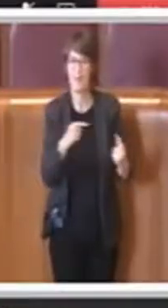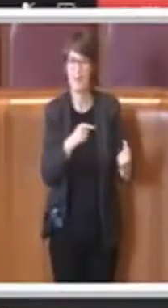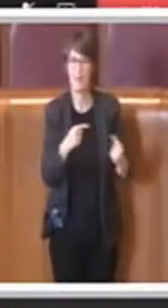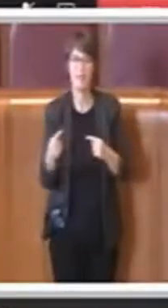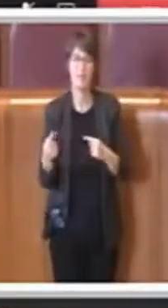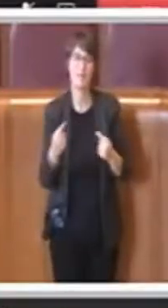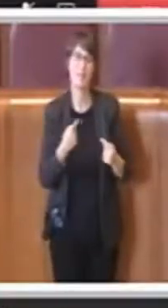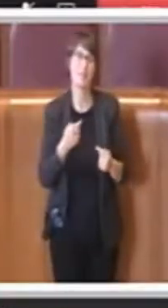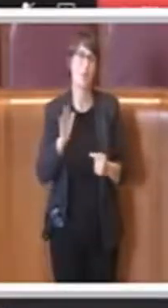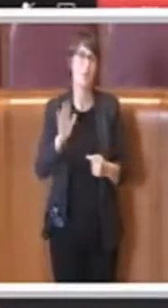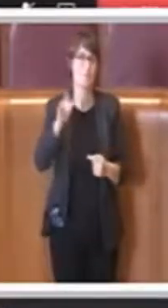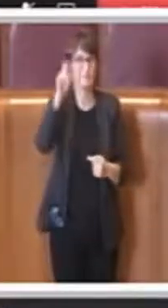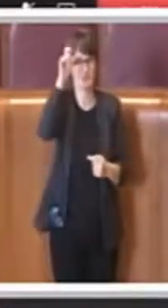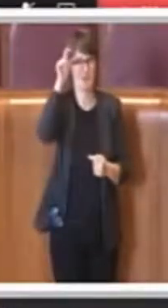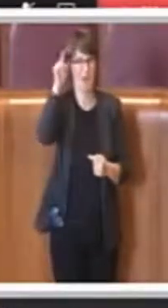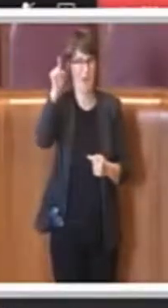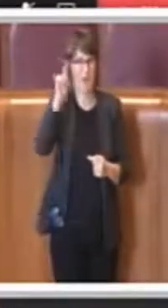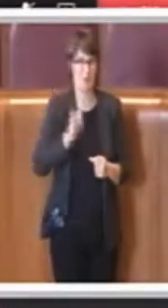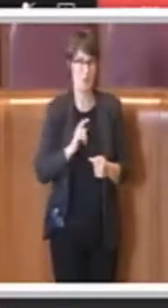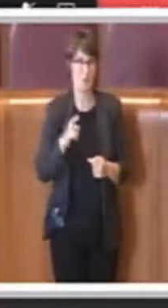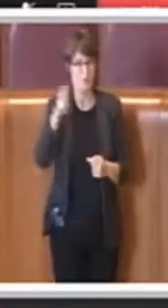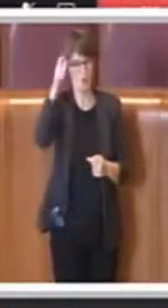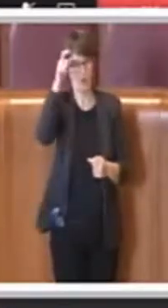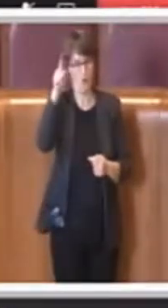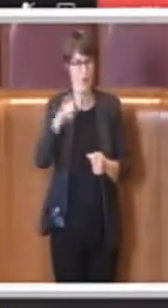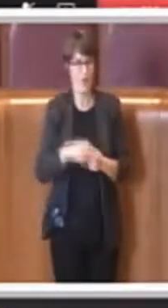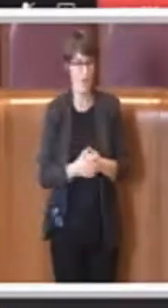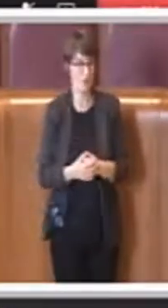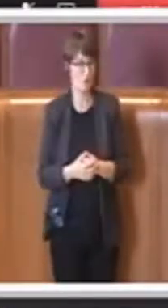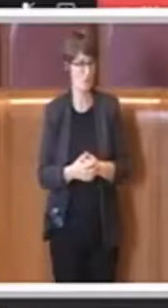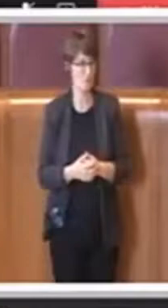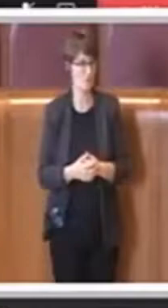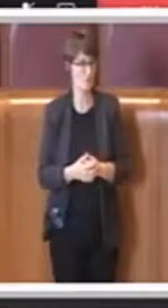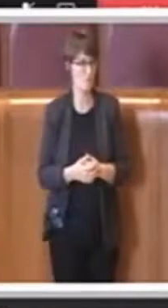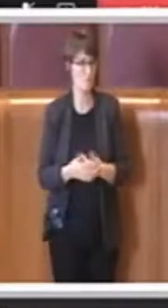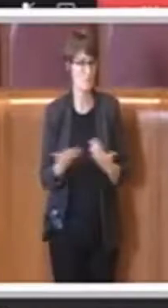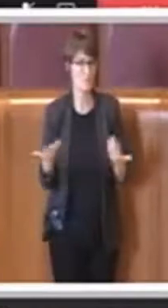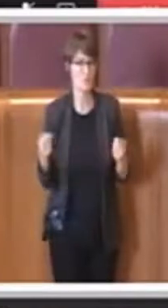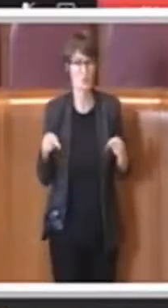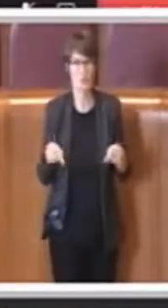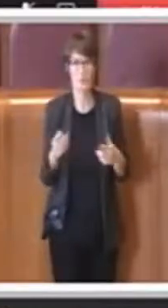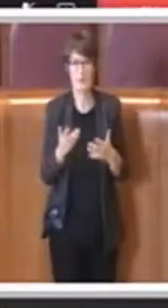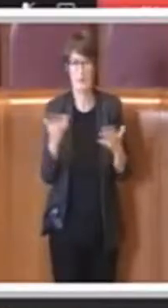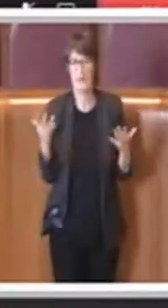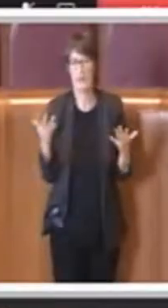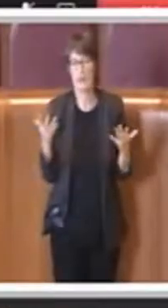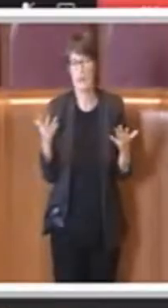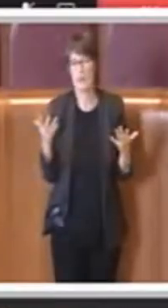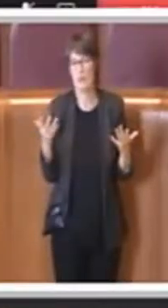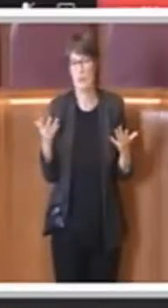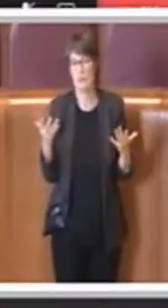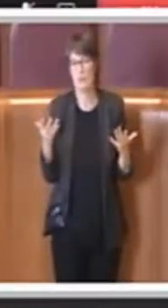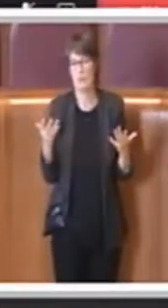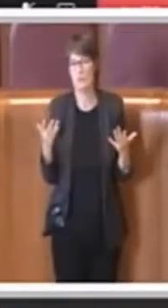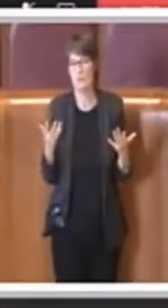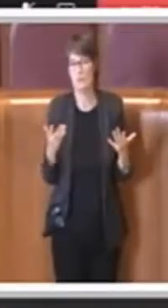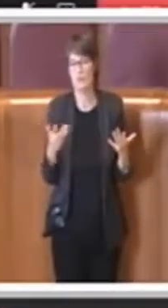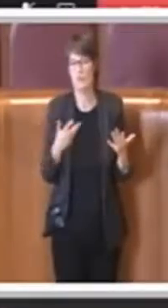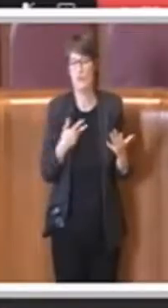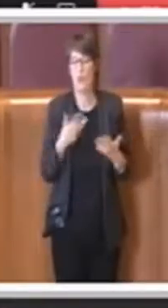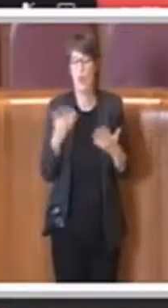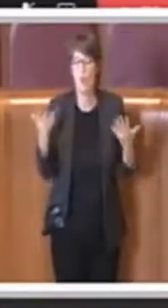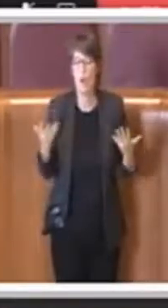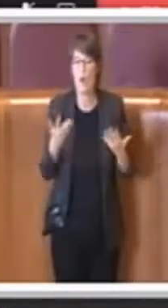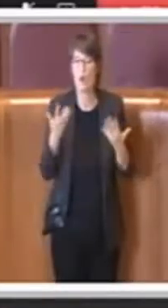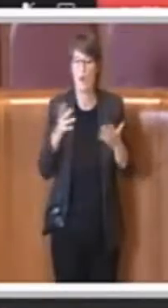certamente qui c'è una questione di asse che sopravviva a questa consigliatura